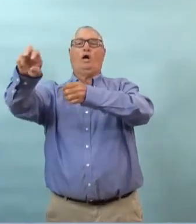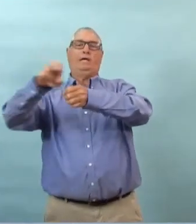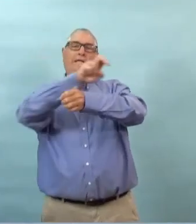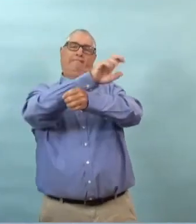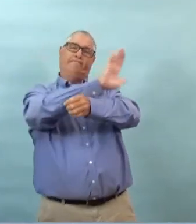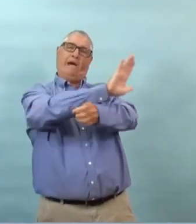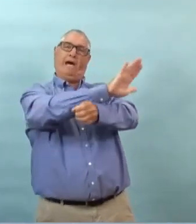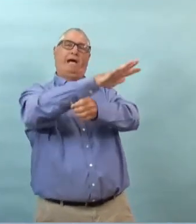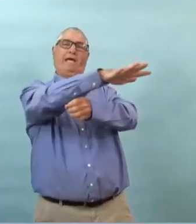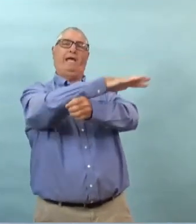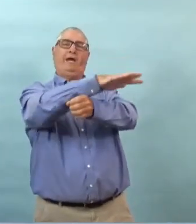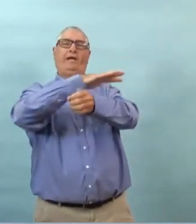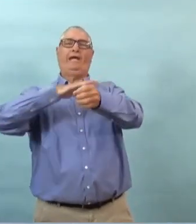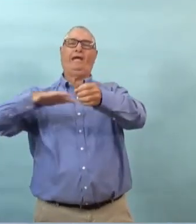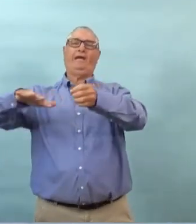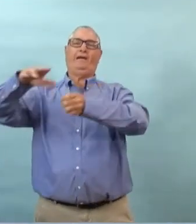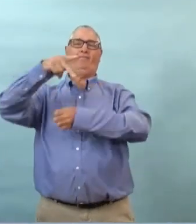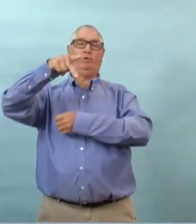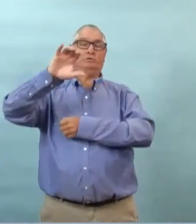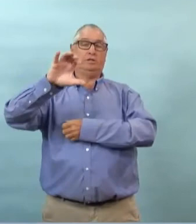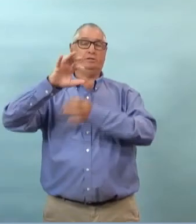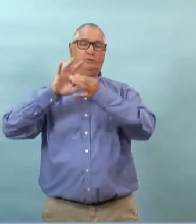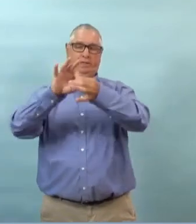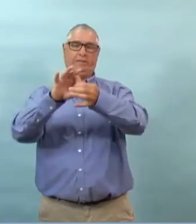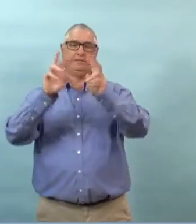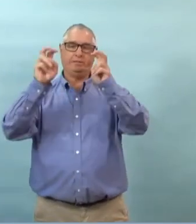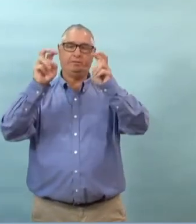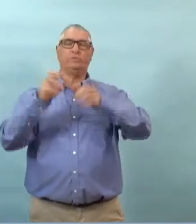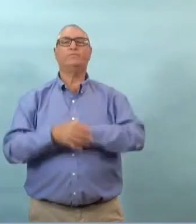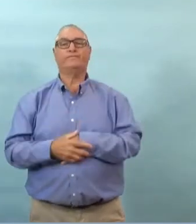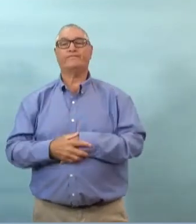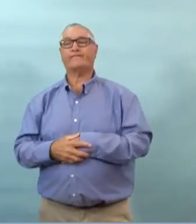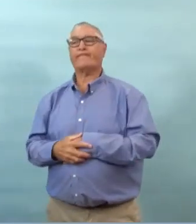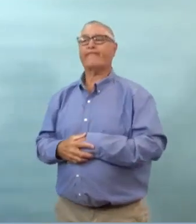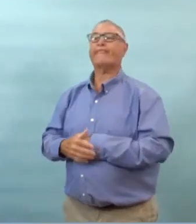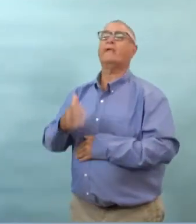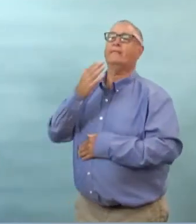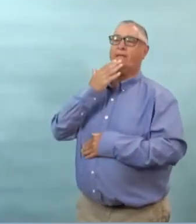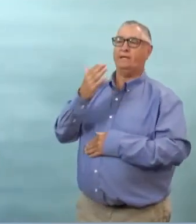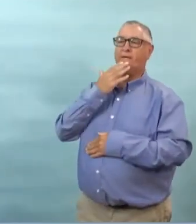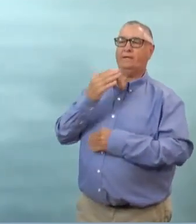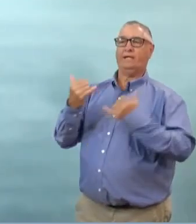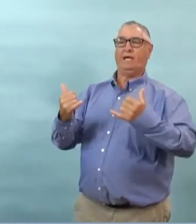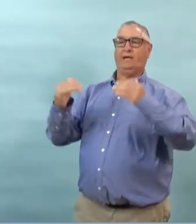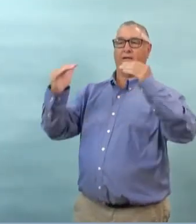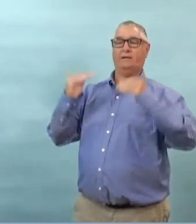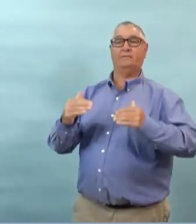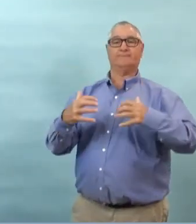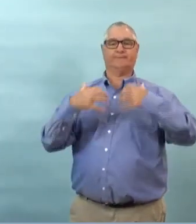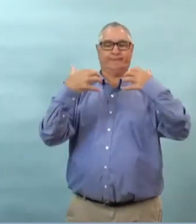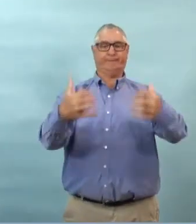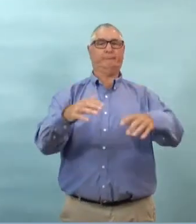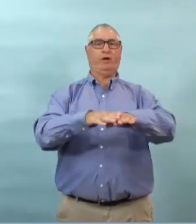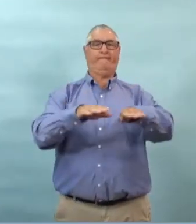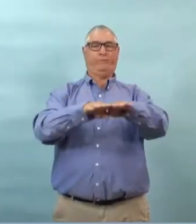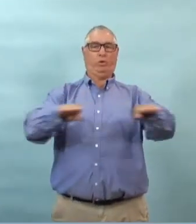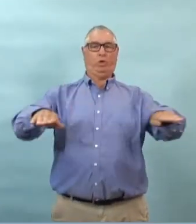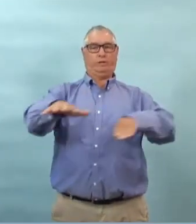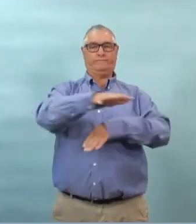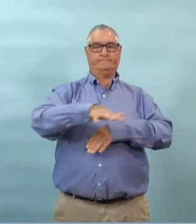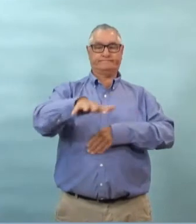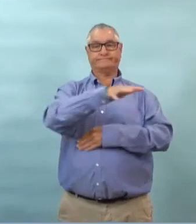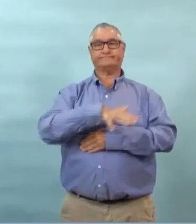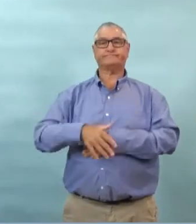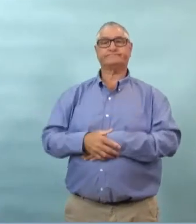'intermédiaire d'une autorité sanitaire et en fait cette personne réside dans un code postal différent et bon ce sont des petites différences qu'on finit par régler au fil du temps